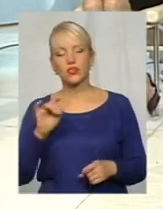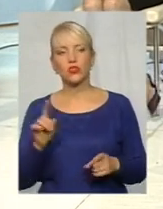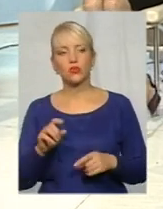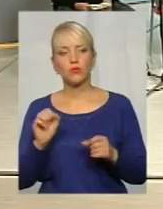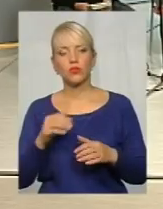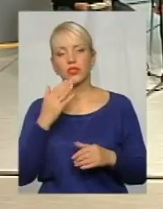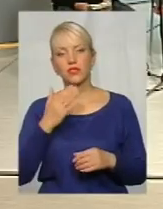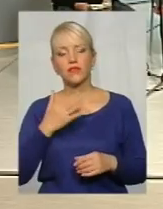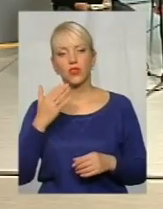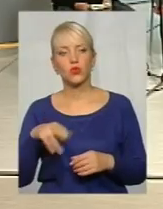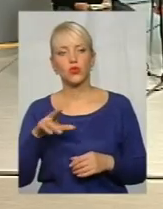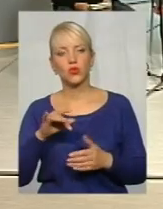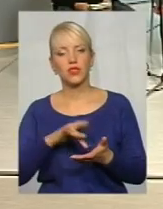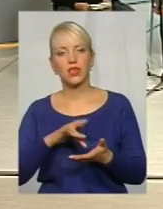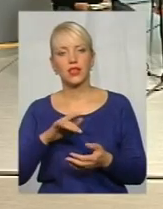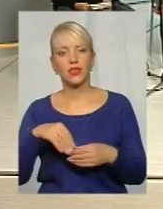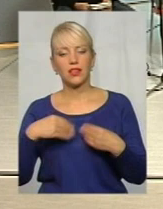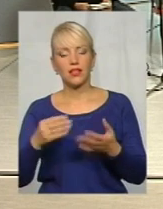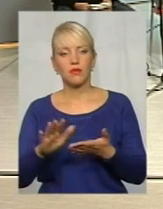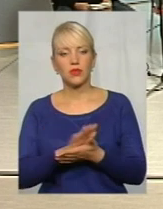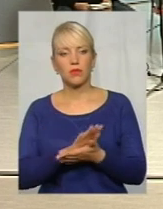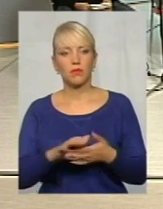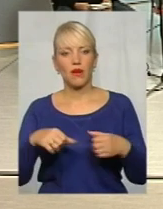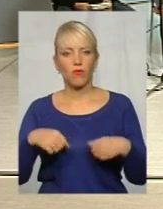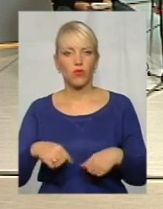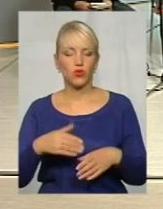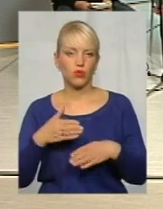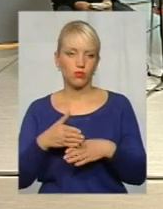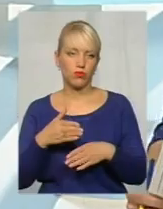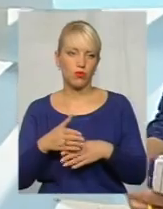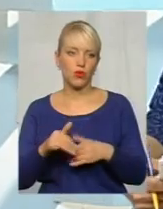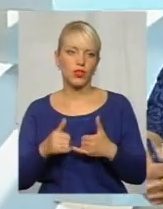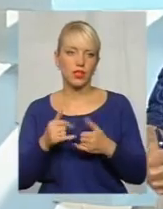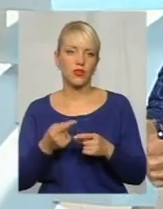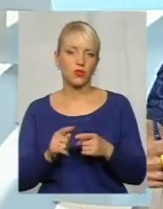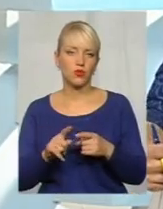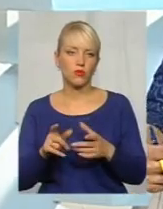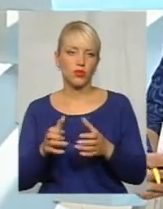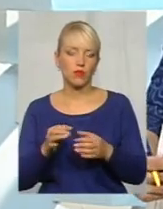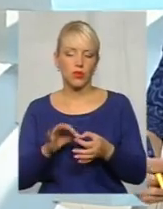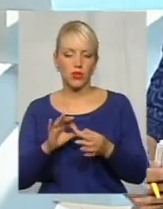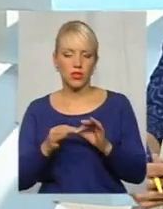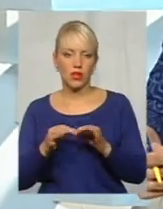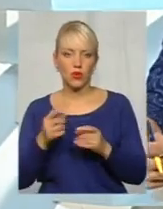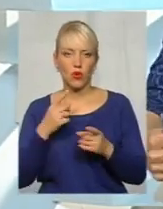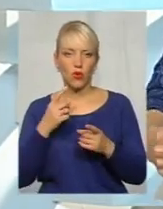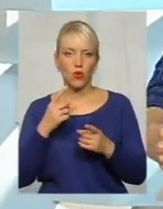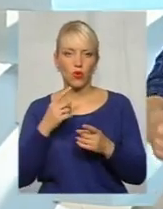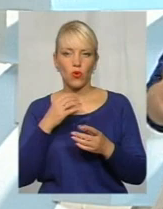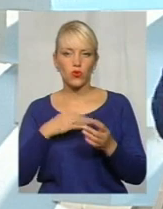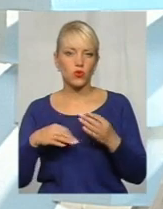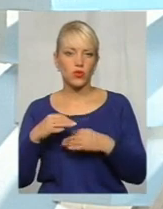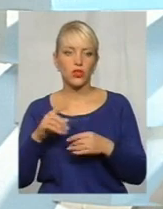звернутися до Центру надання безоплатної правової допомоги для того, аби отримати більш детальну консультацію, що